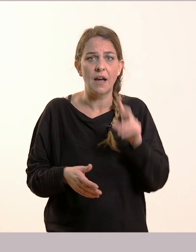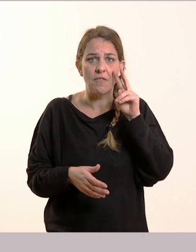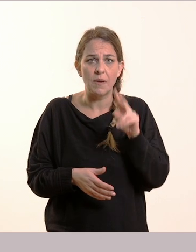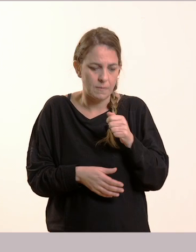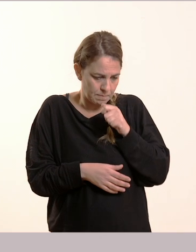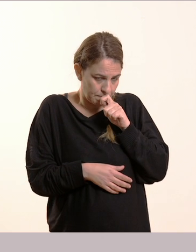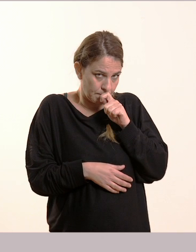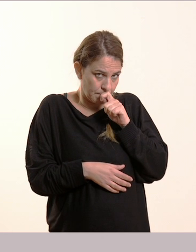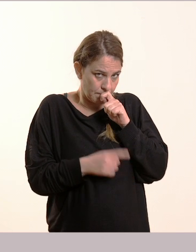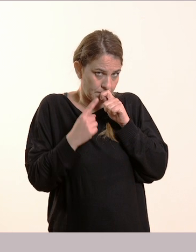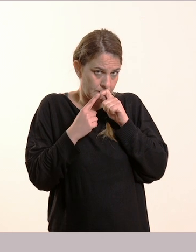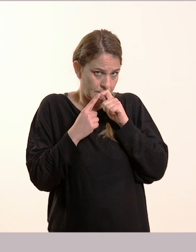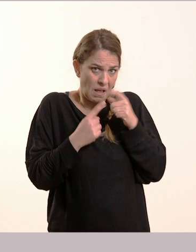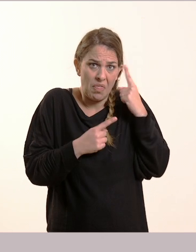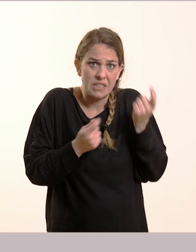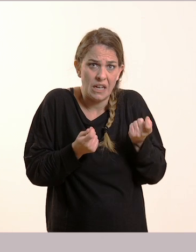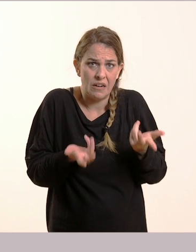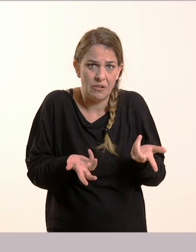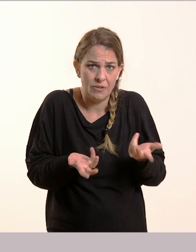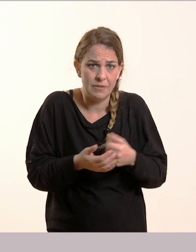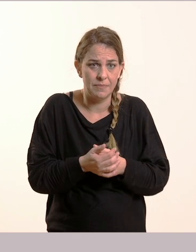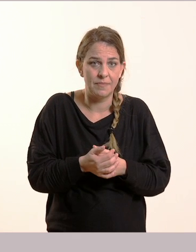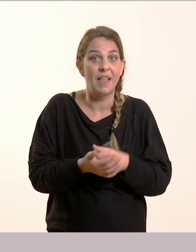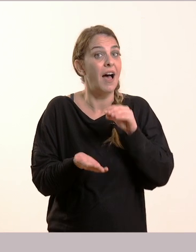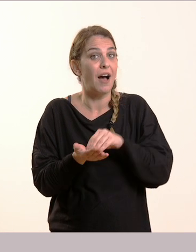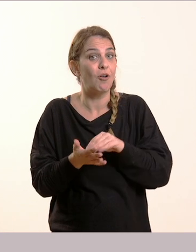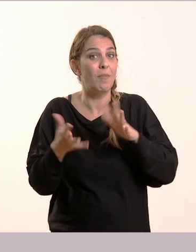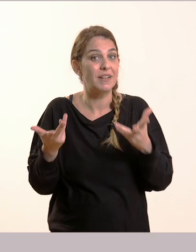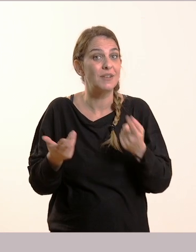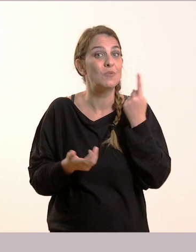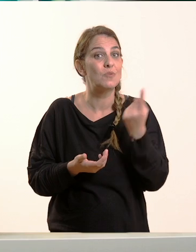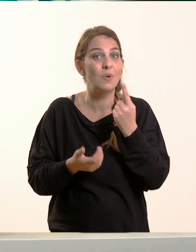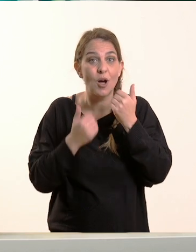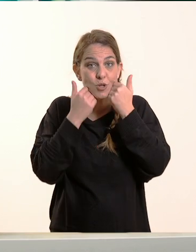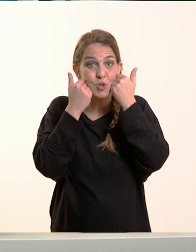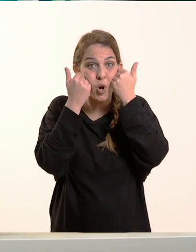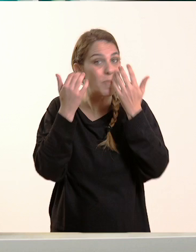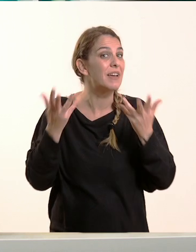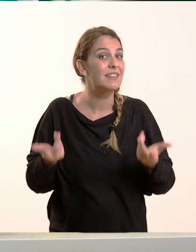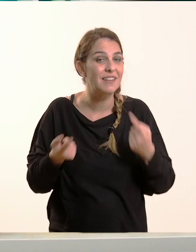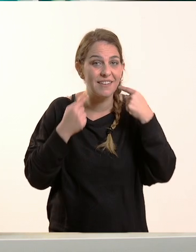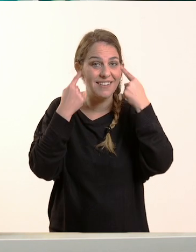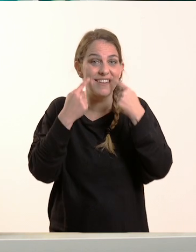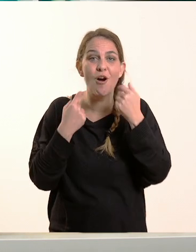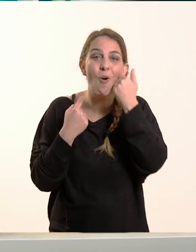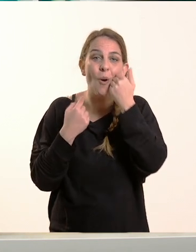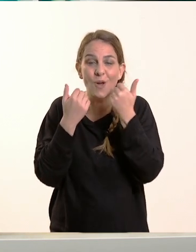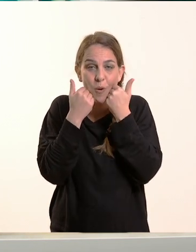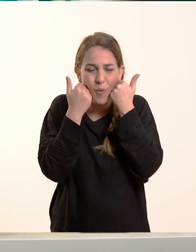να κάνει. Και από την ντροπή του, πολλές φορές όταν ντρεπόμαστε τι γίνεται, κοκκινίζουν τα μαουλάκια μας.